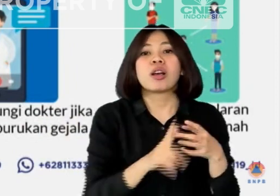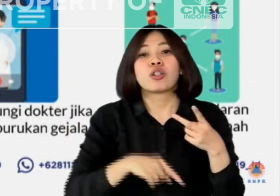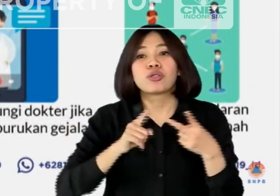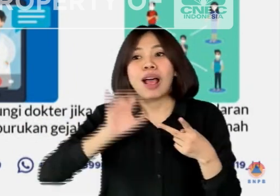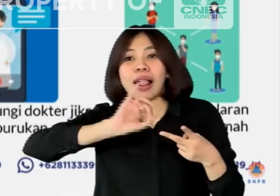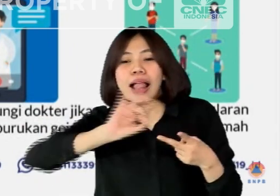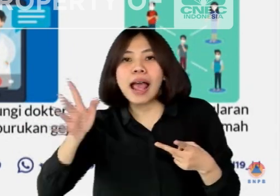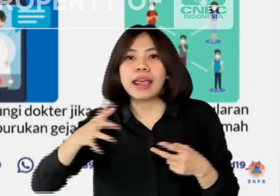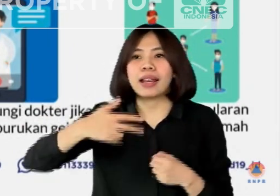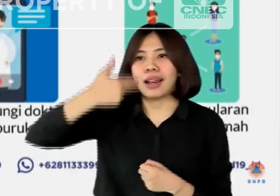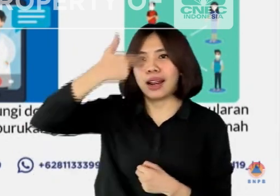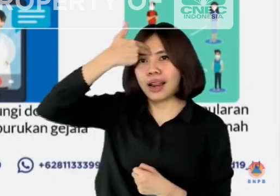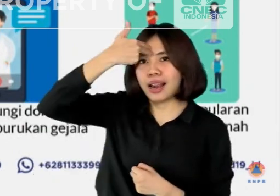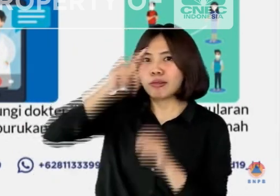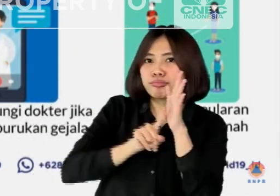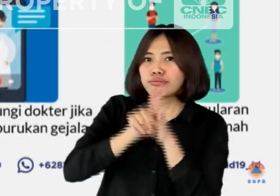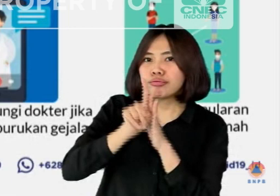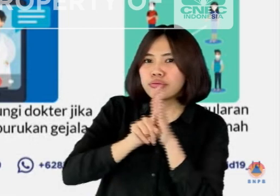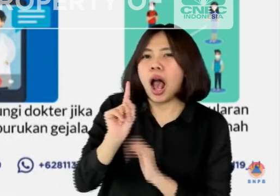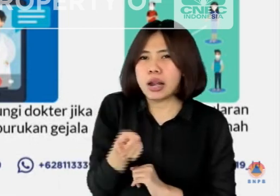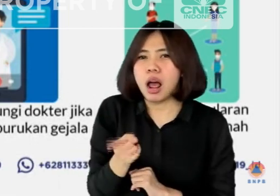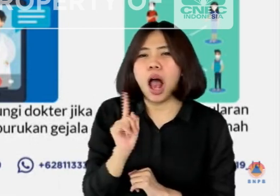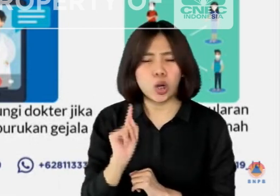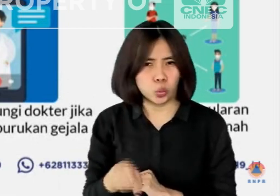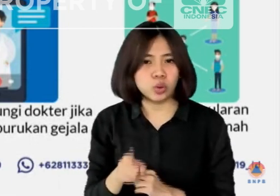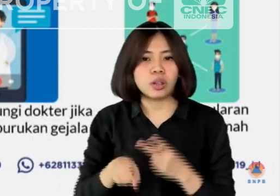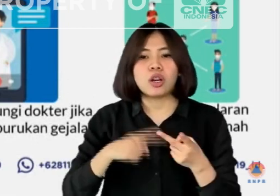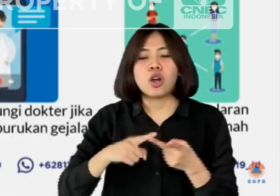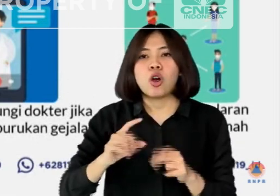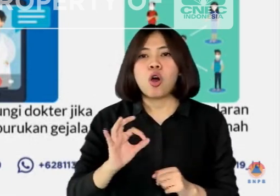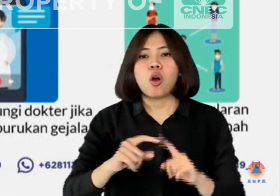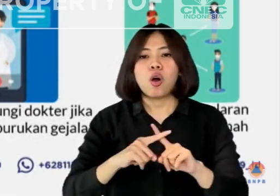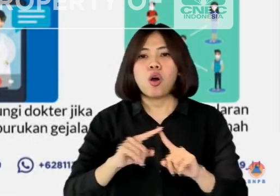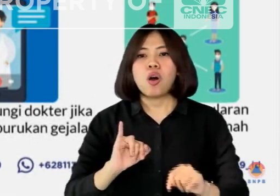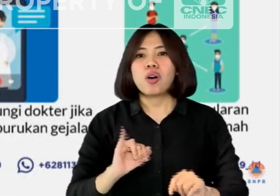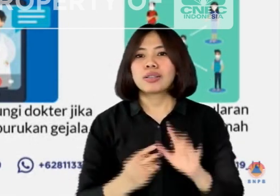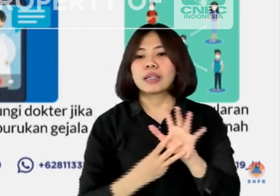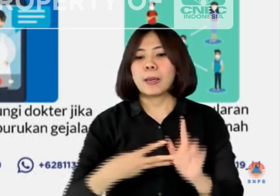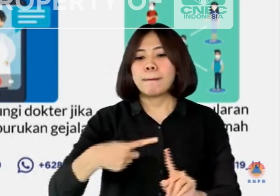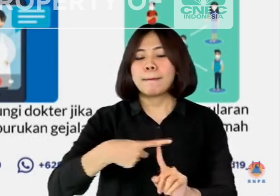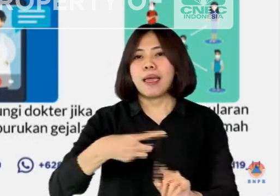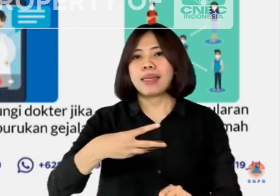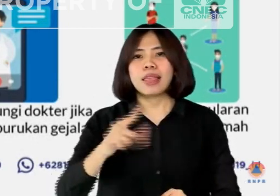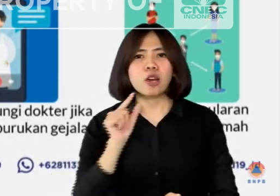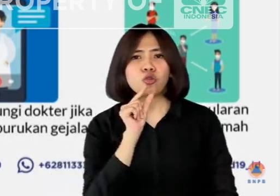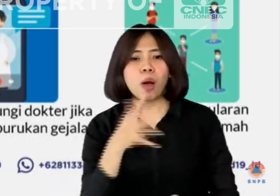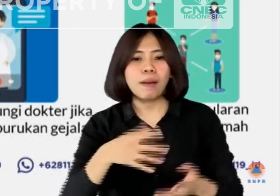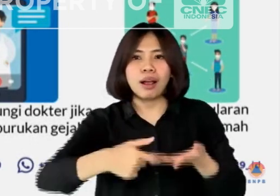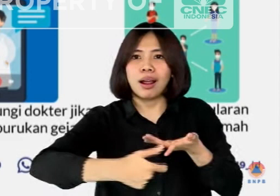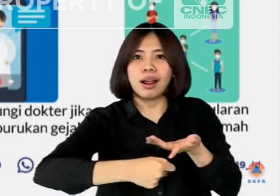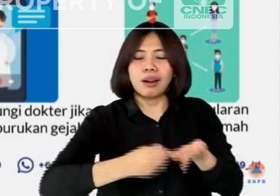dasar seperti termometer atau pengukur suhu dan oximeter atau pengukur saturasi oksigen.